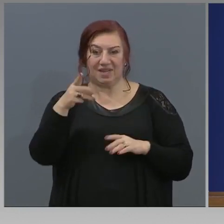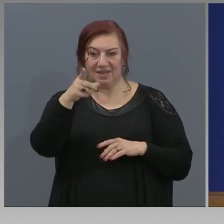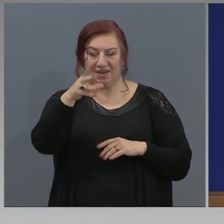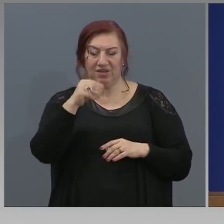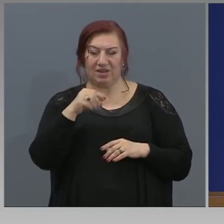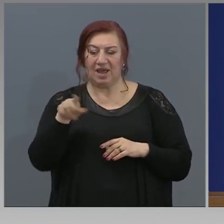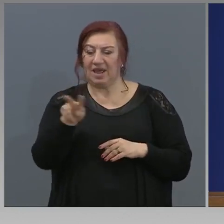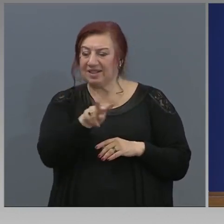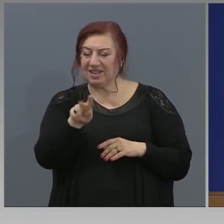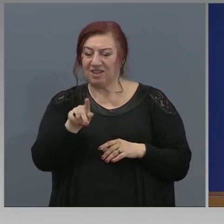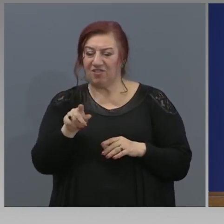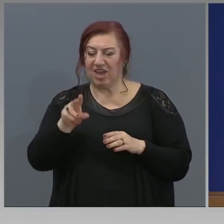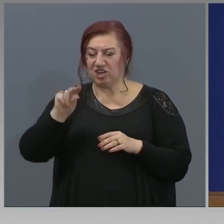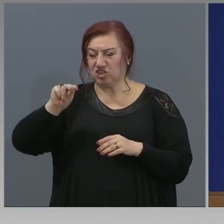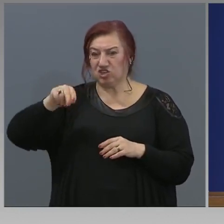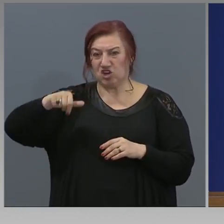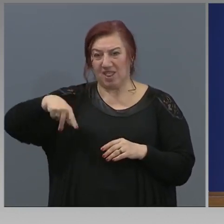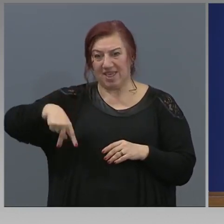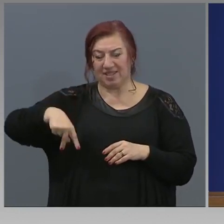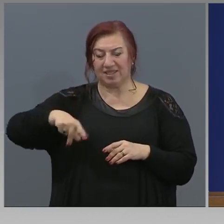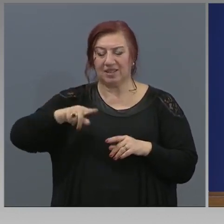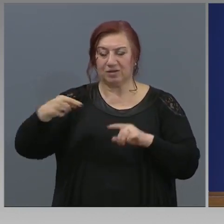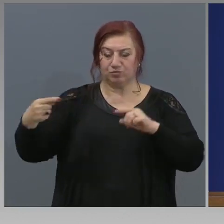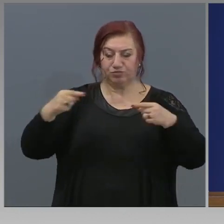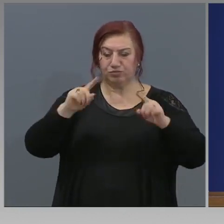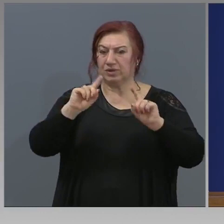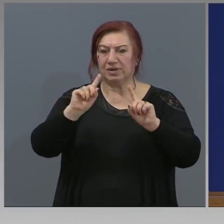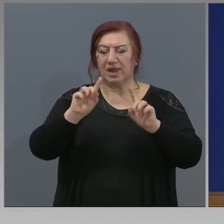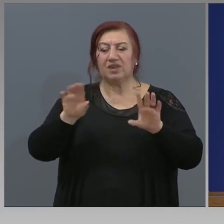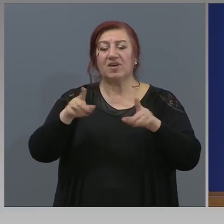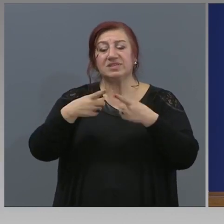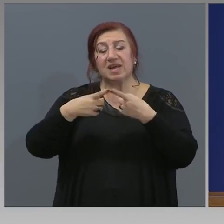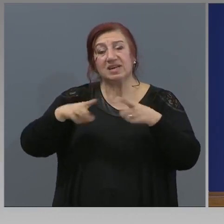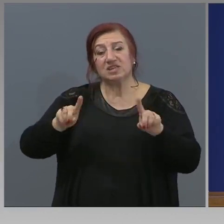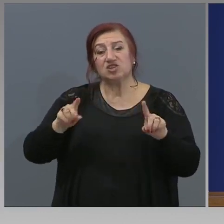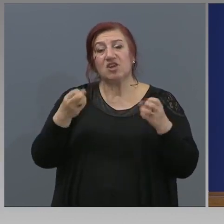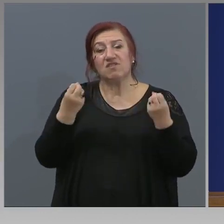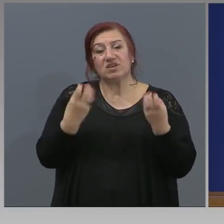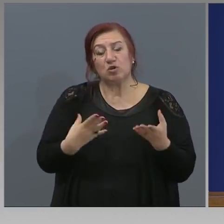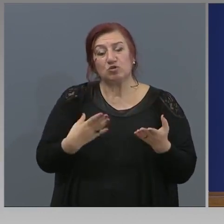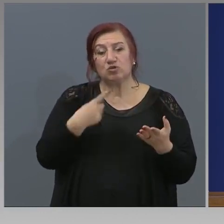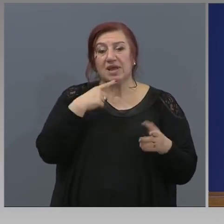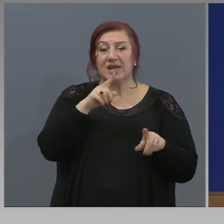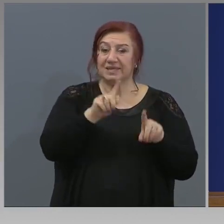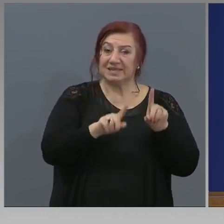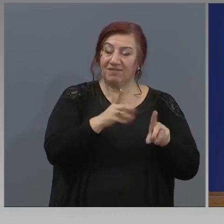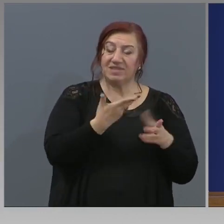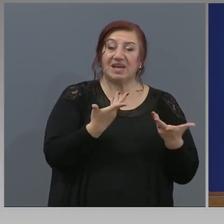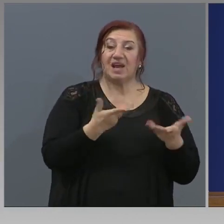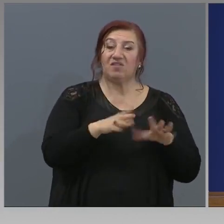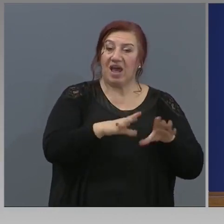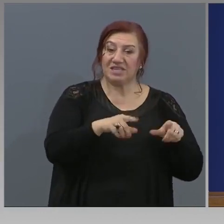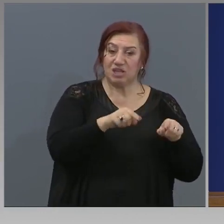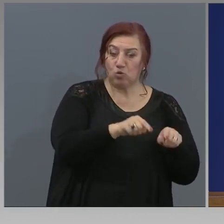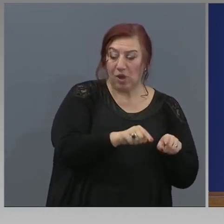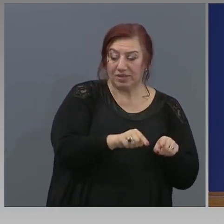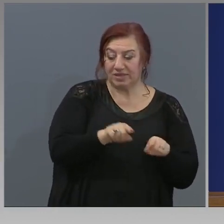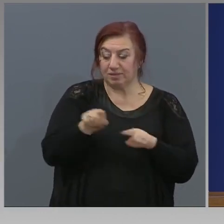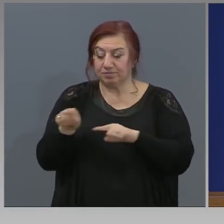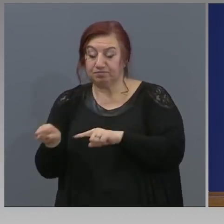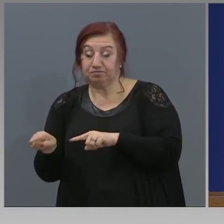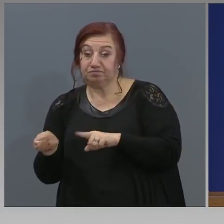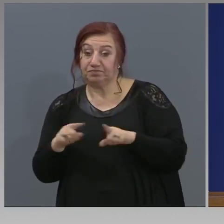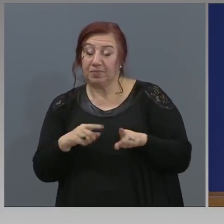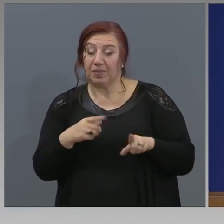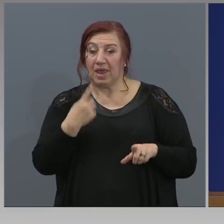Т.е. те не се бият, това са различни инструменти и различни възможности спрямо конкретната ситуация на конкретния работодател. Едно е да